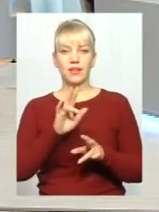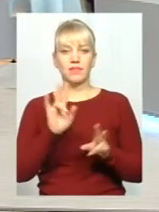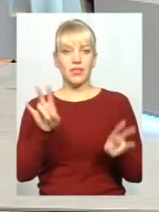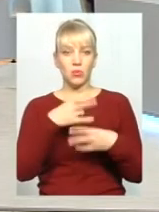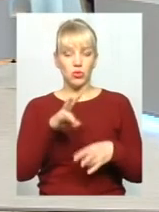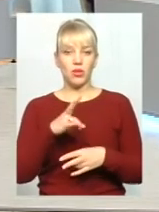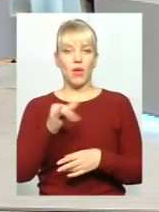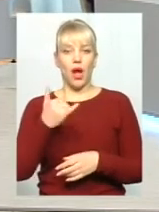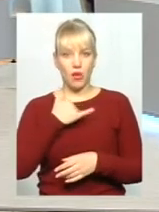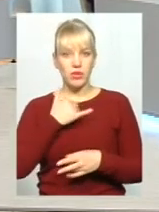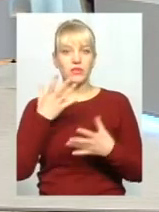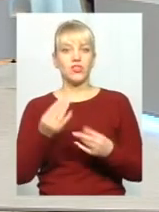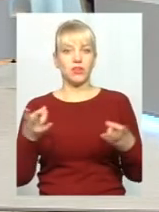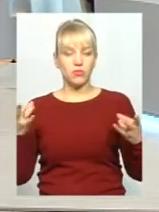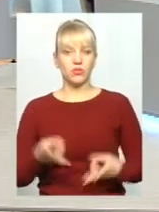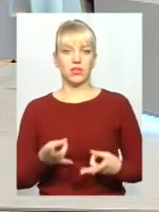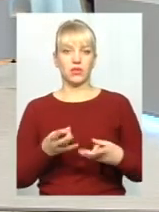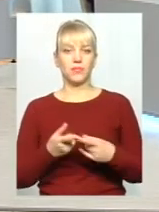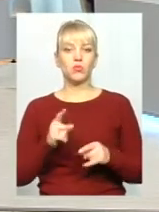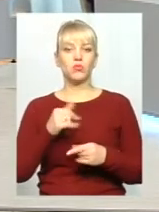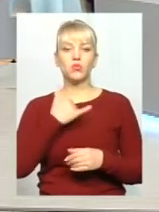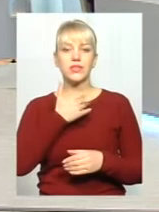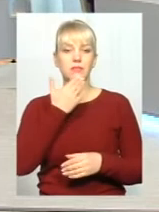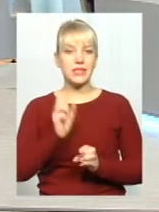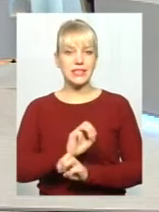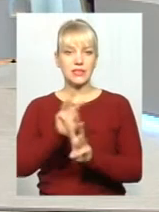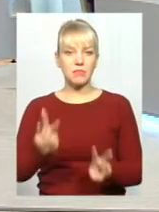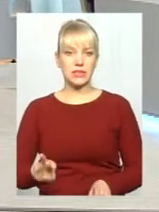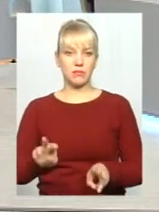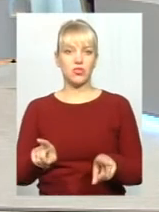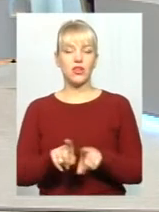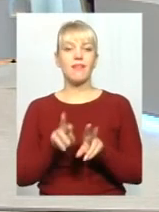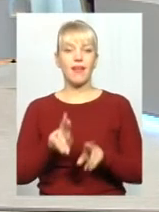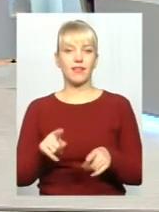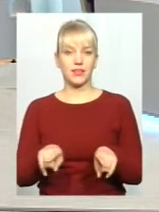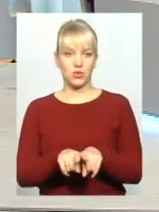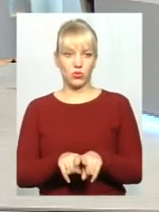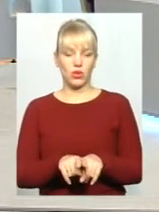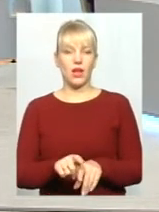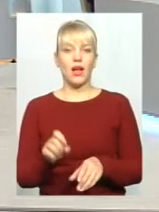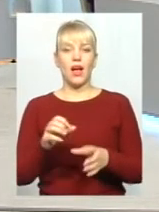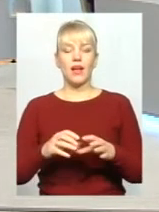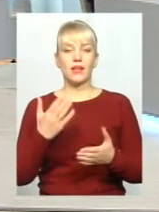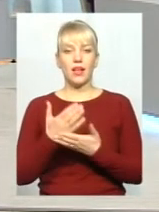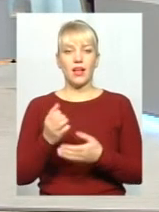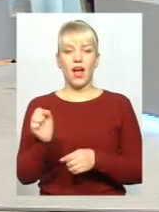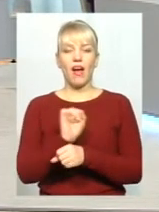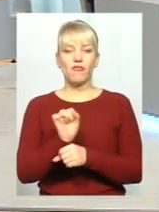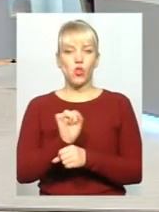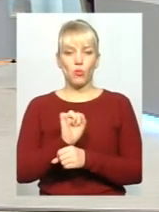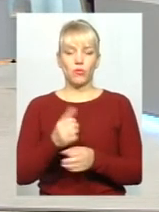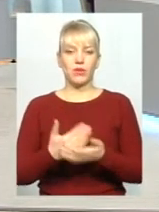але в нас є вони в потребі, тому що в нас немає забезпечення, як такового. Автомобіль там пройшов нехай